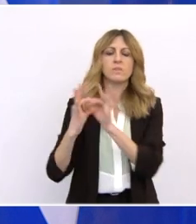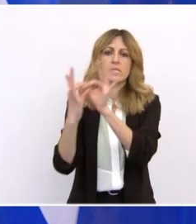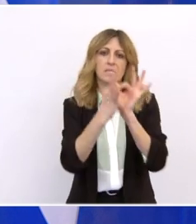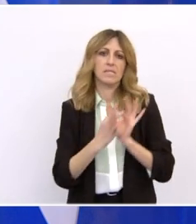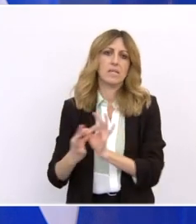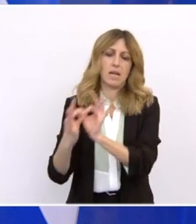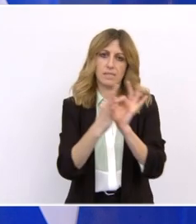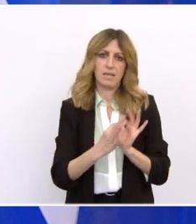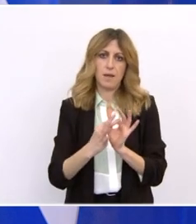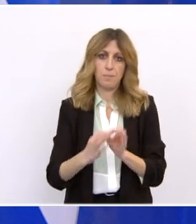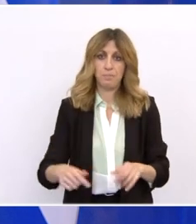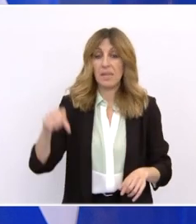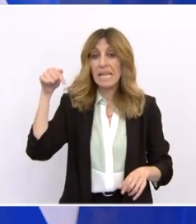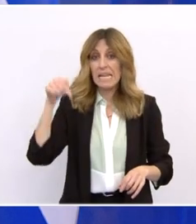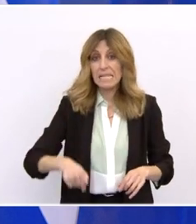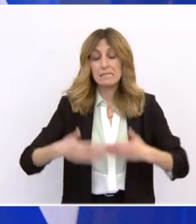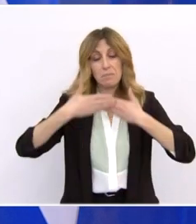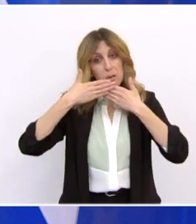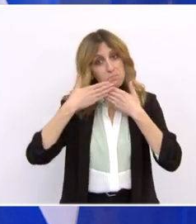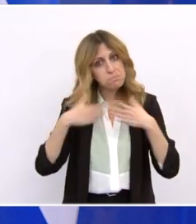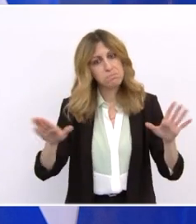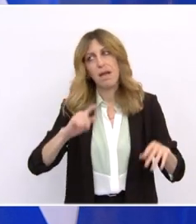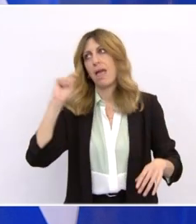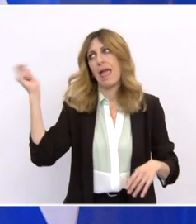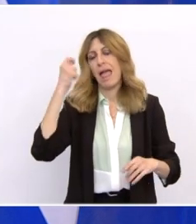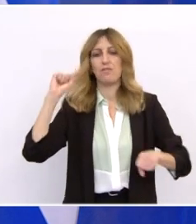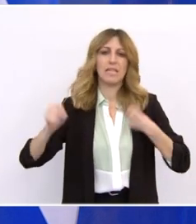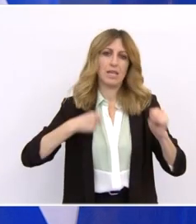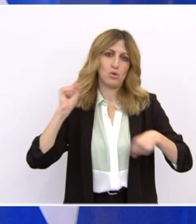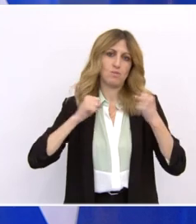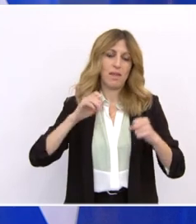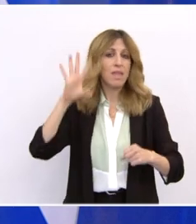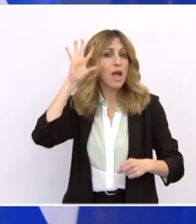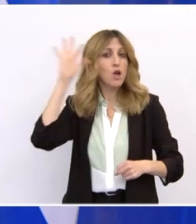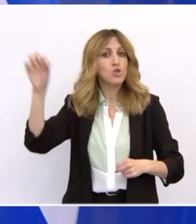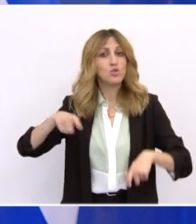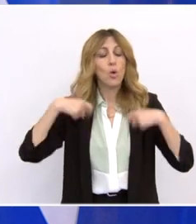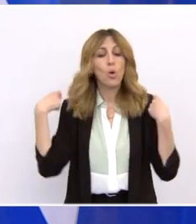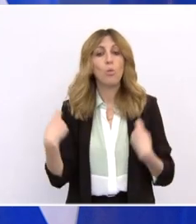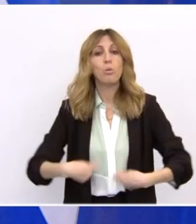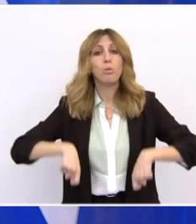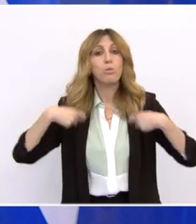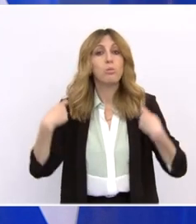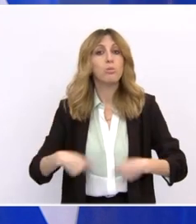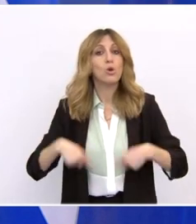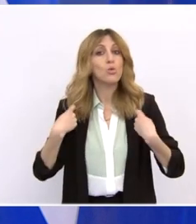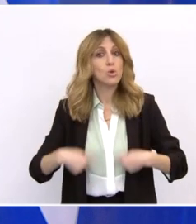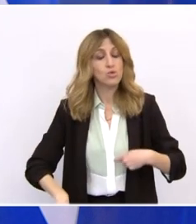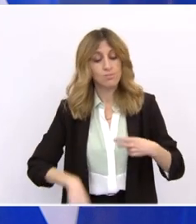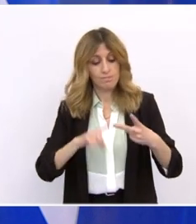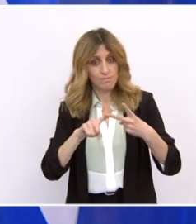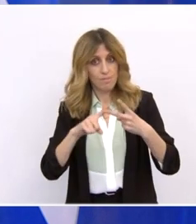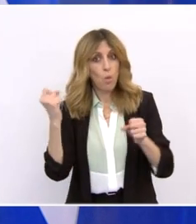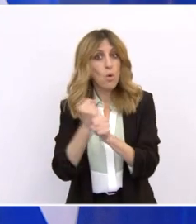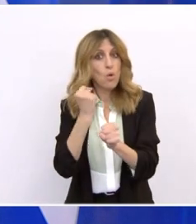σημαίνει μεγαλύτερο πλούτο για όλους, περισσότερες δουλειές πρωτίστως για τους νέους μας και μία καλύτερη